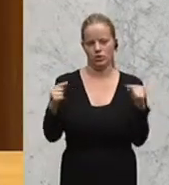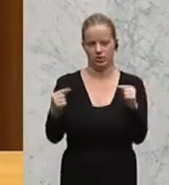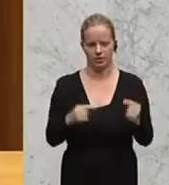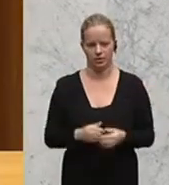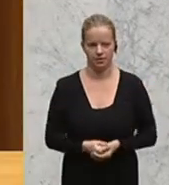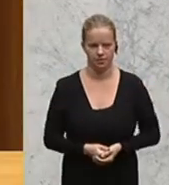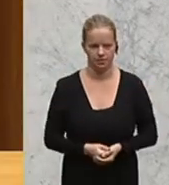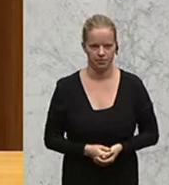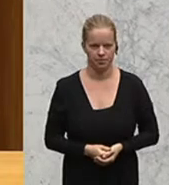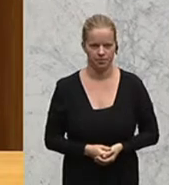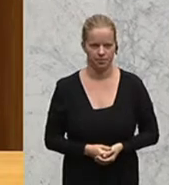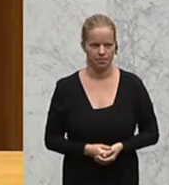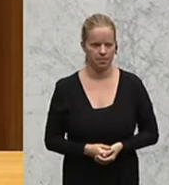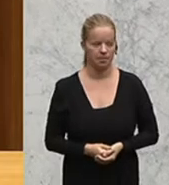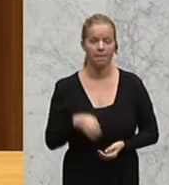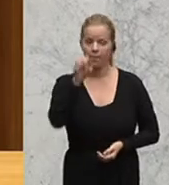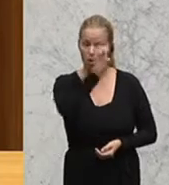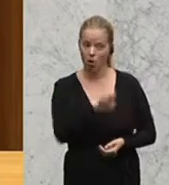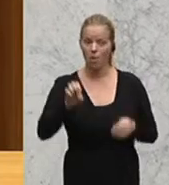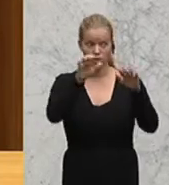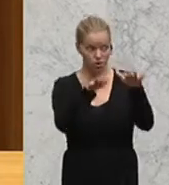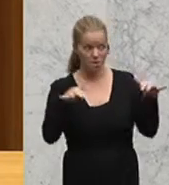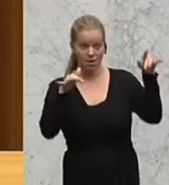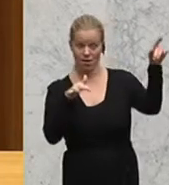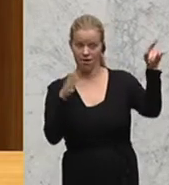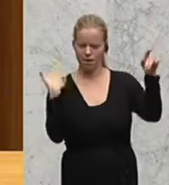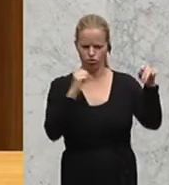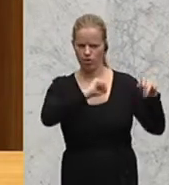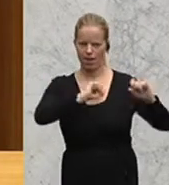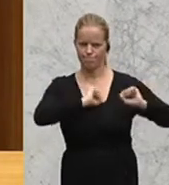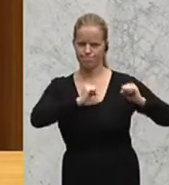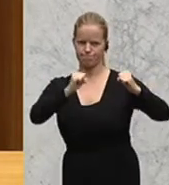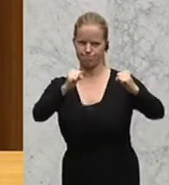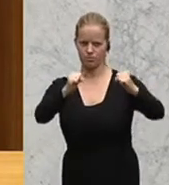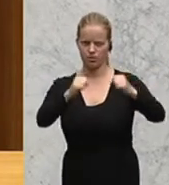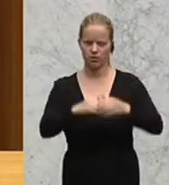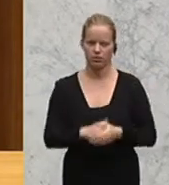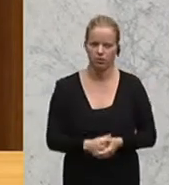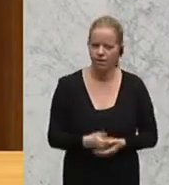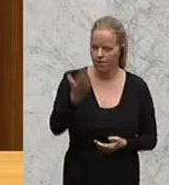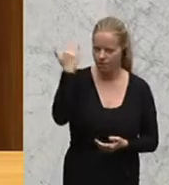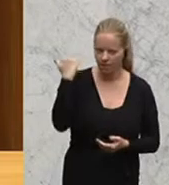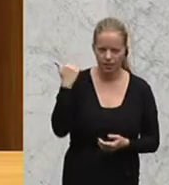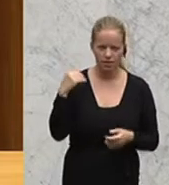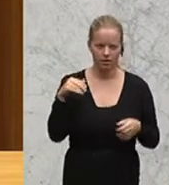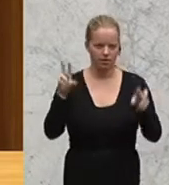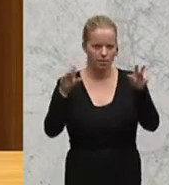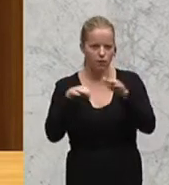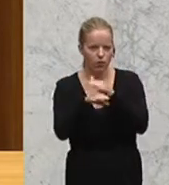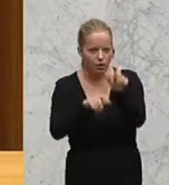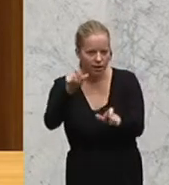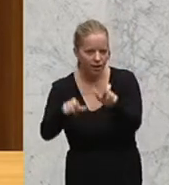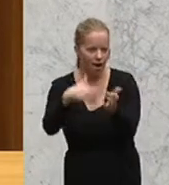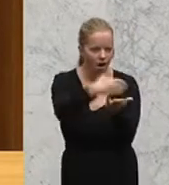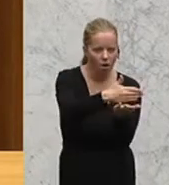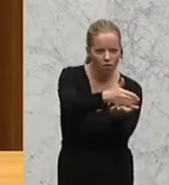Wir haben im Europäischen Parlament sehr schnell reagiert, als es darum gegangen ist, die Verteilung von Flüchtlingen